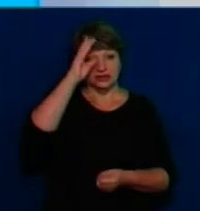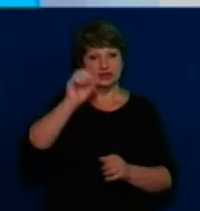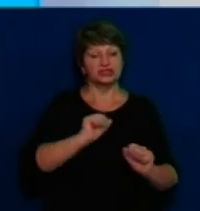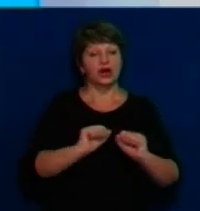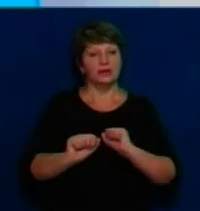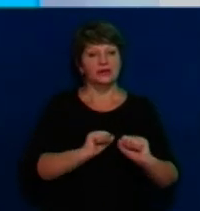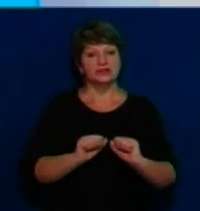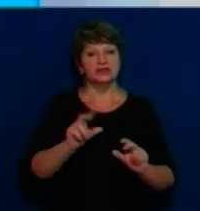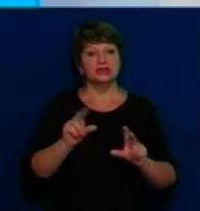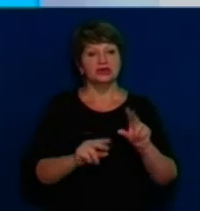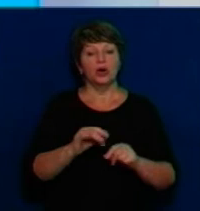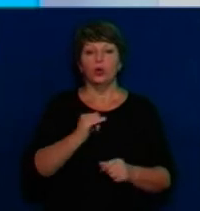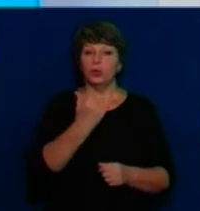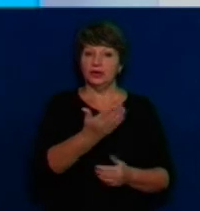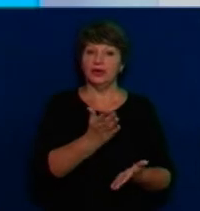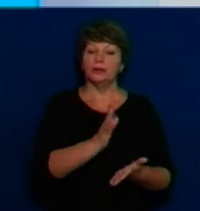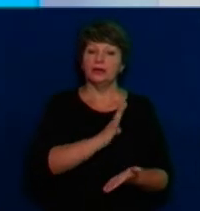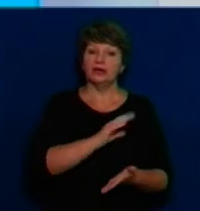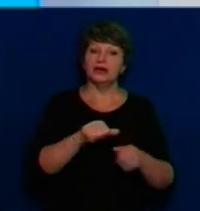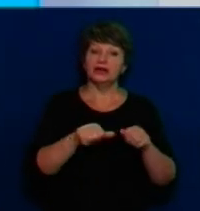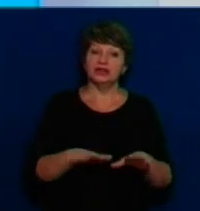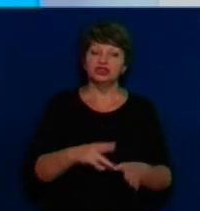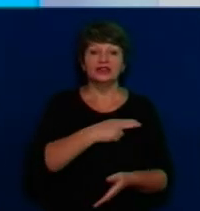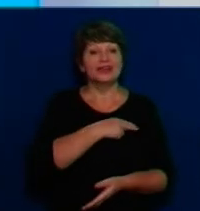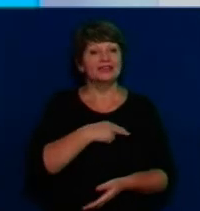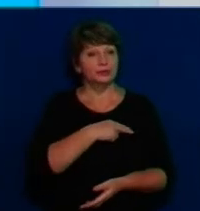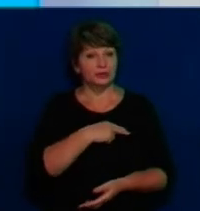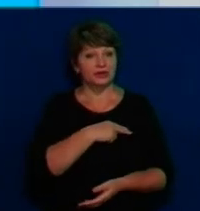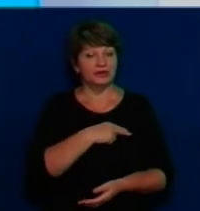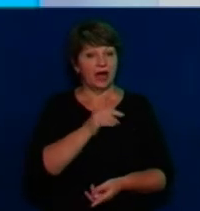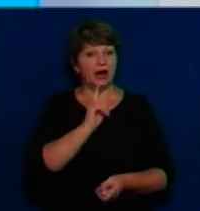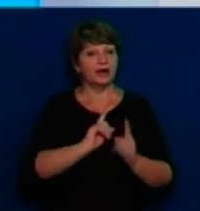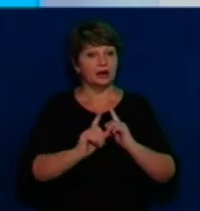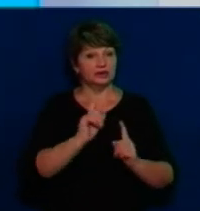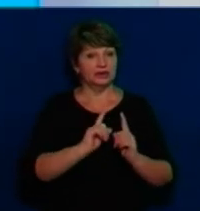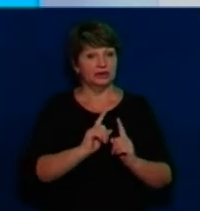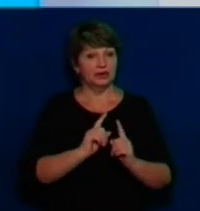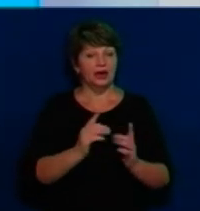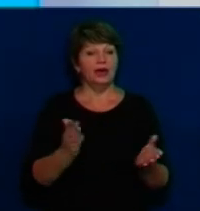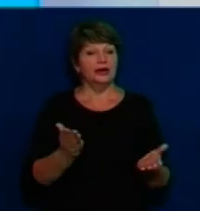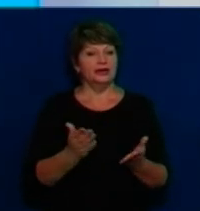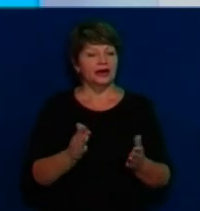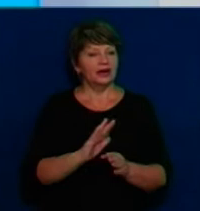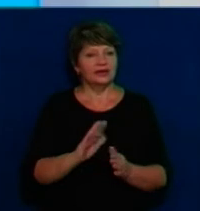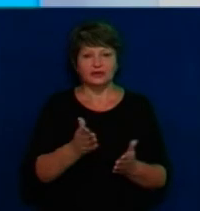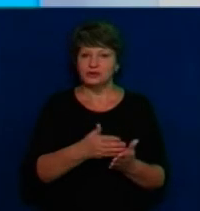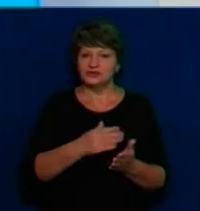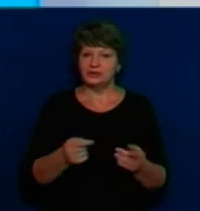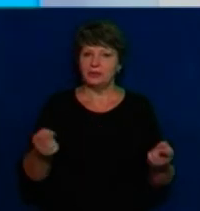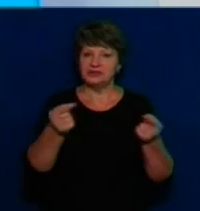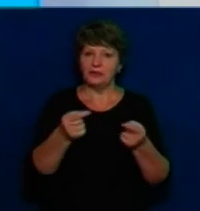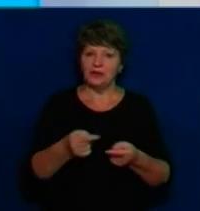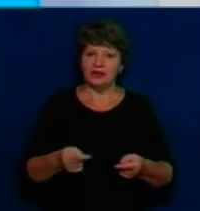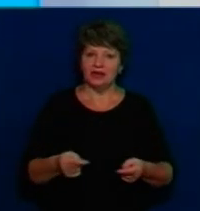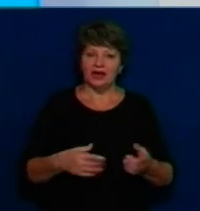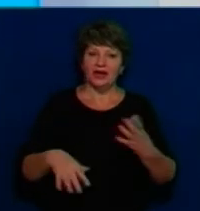вважати, бо вони мали рішення депутатів ради, яке не зовсім відповідає критеріям всім.